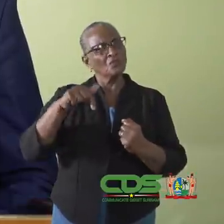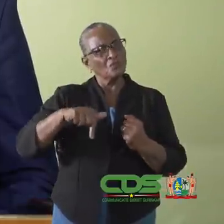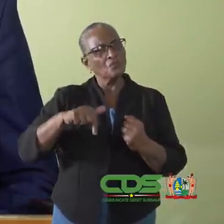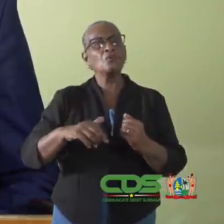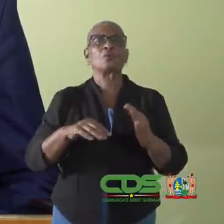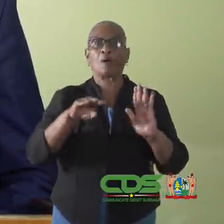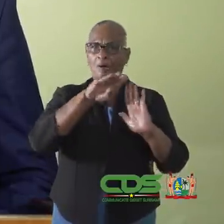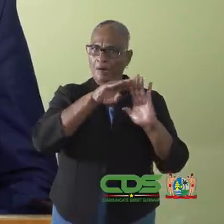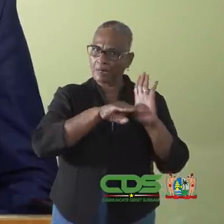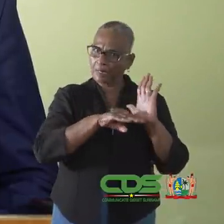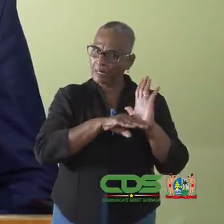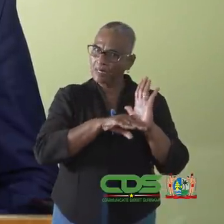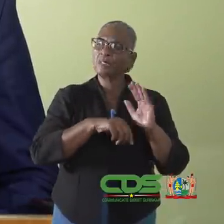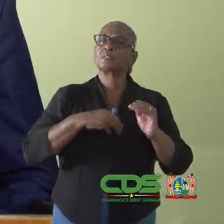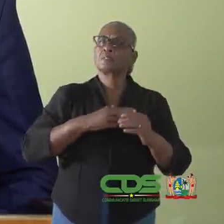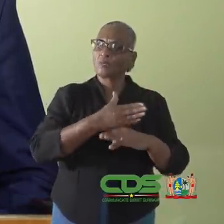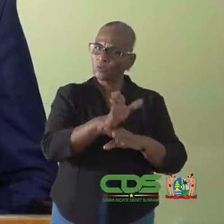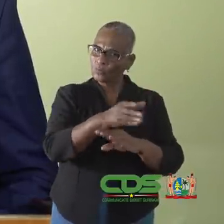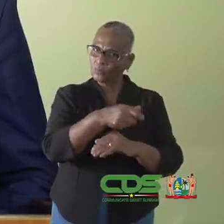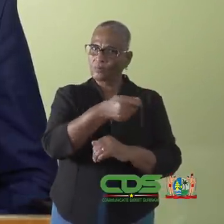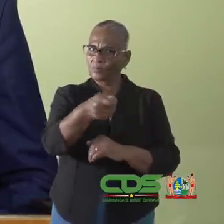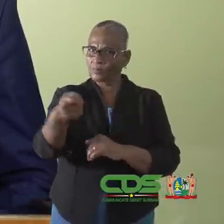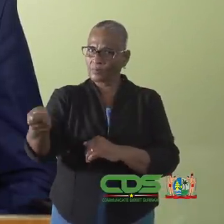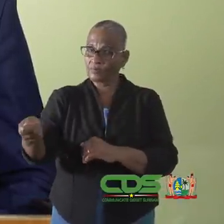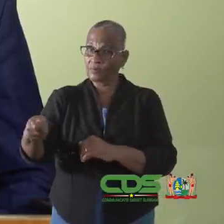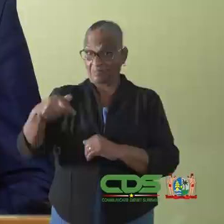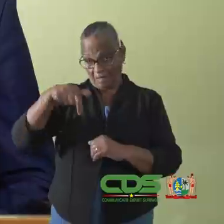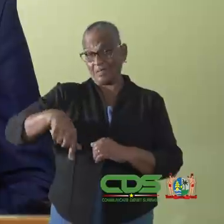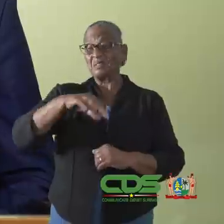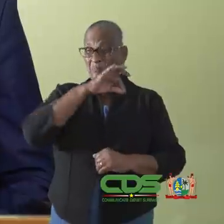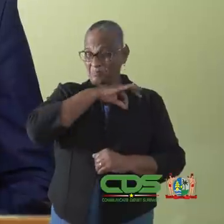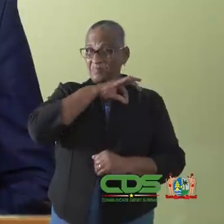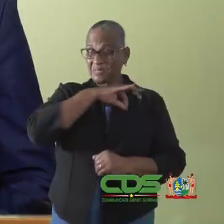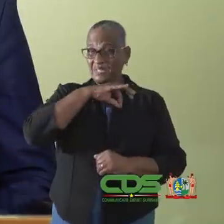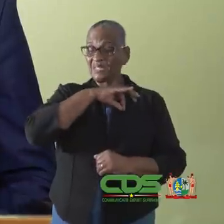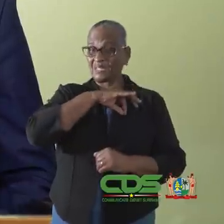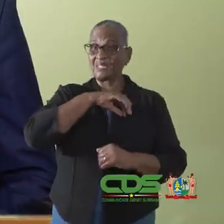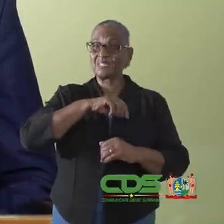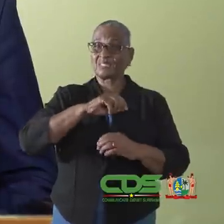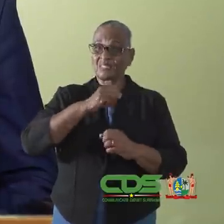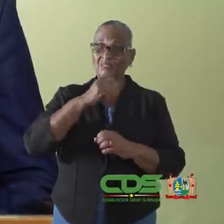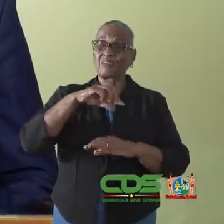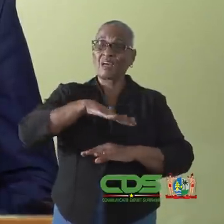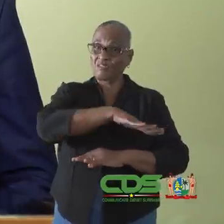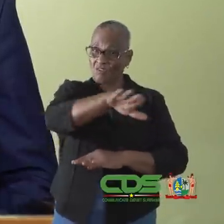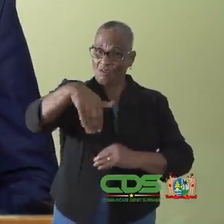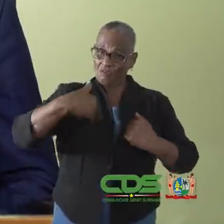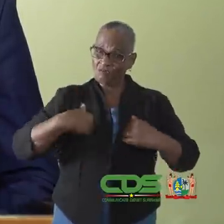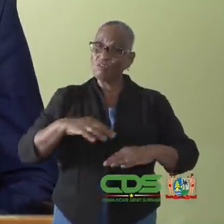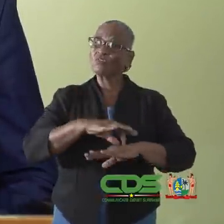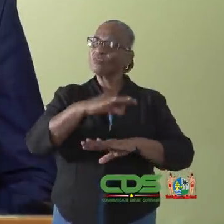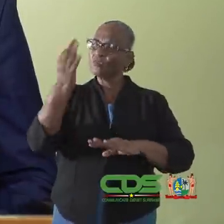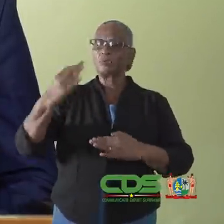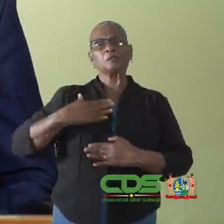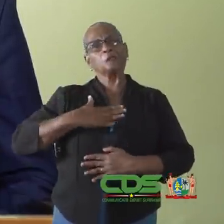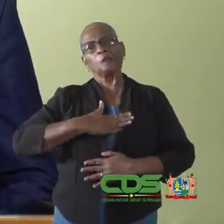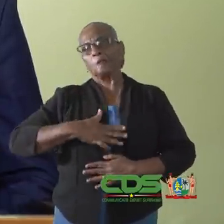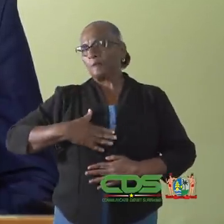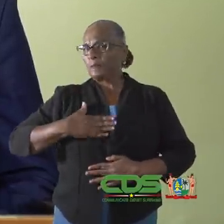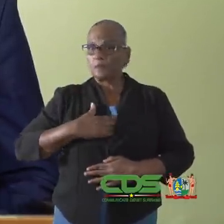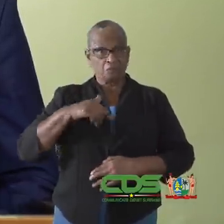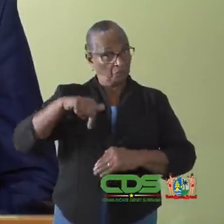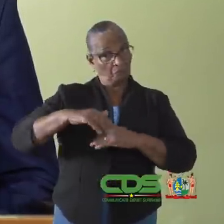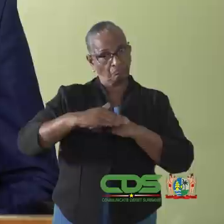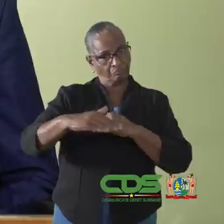spreek ik u toe om betansgeldende regels met u te delen. Als minister van Volksgezondheid heb ik gemengde gevoelens.